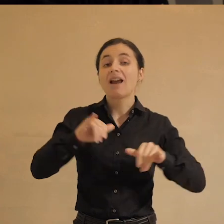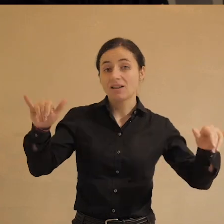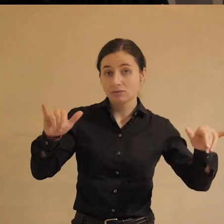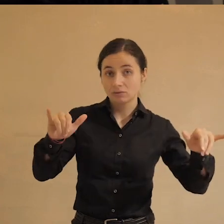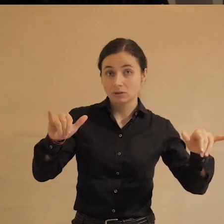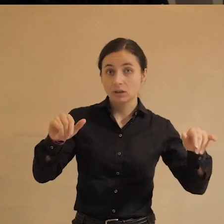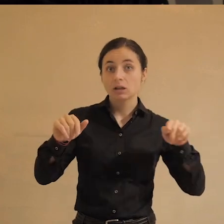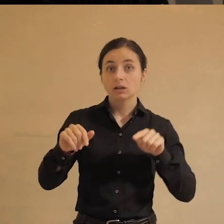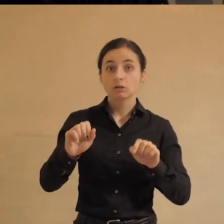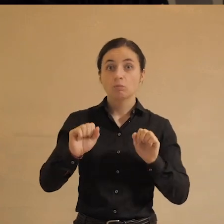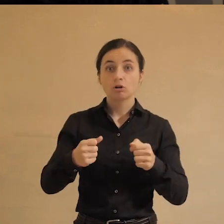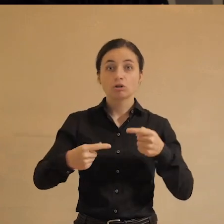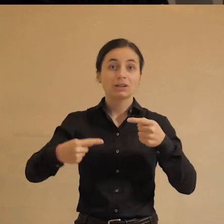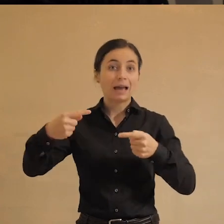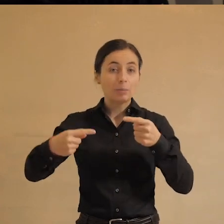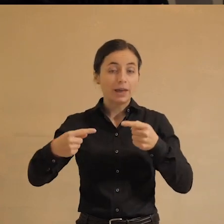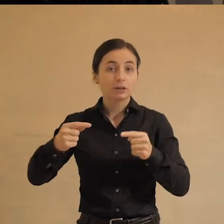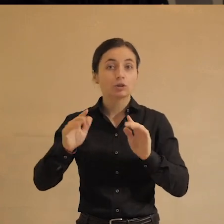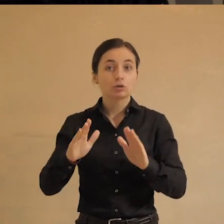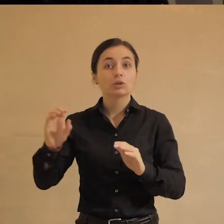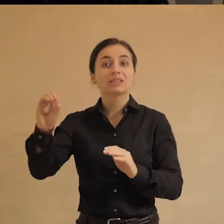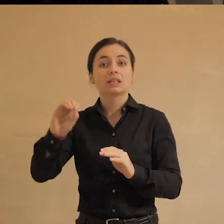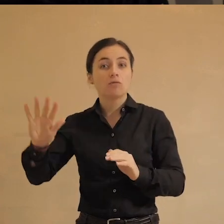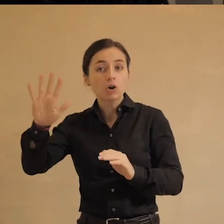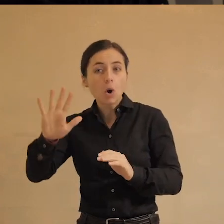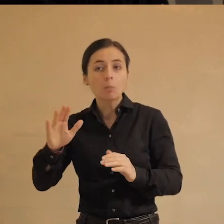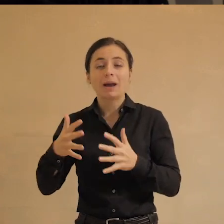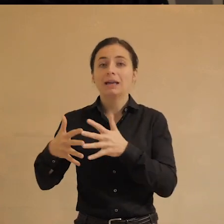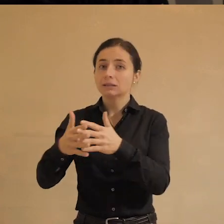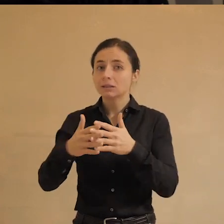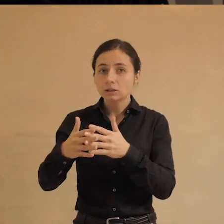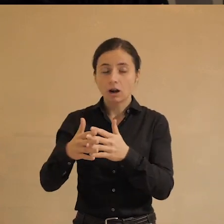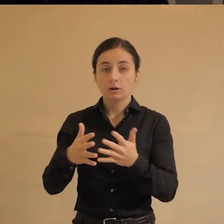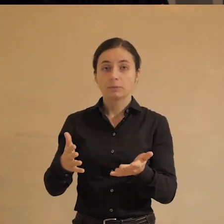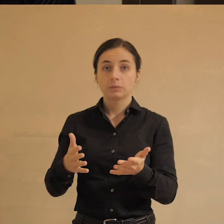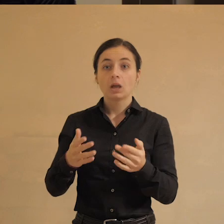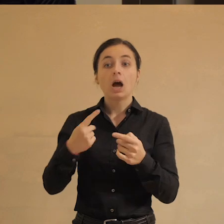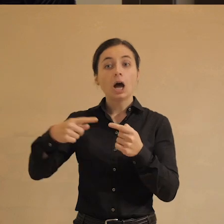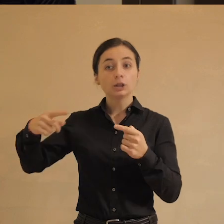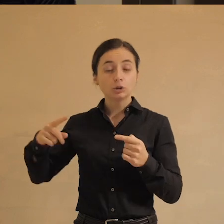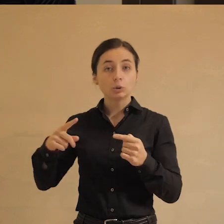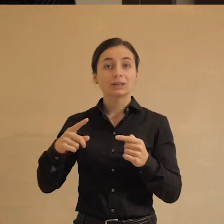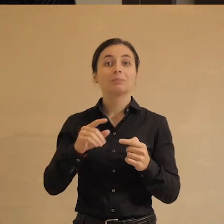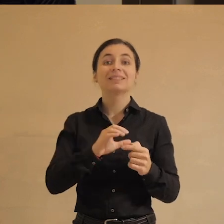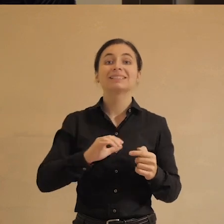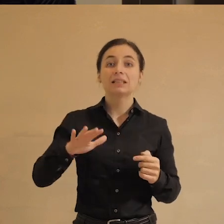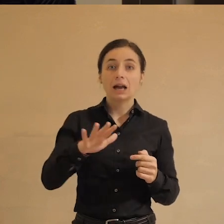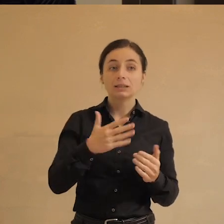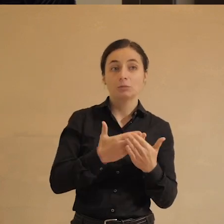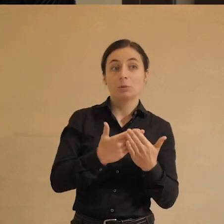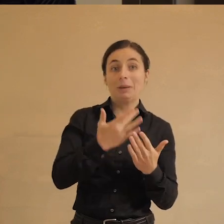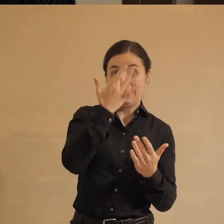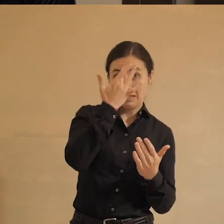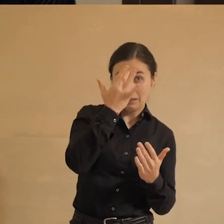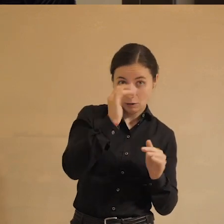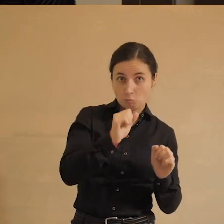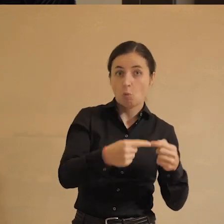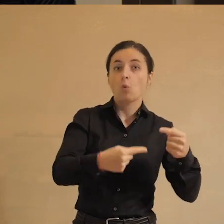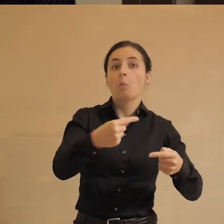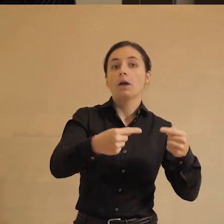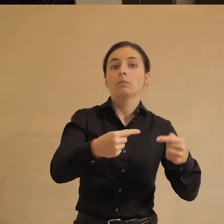В этом отношении мы можем соперничать, опять же, не с Европой и США, не с Германией и Францией, а с другими странами второго мира, с Индией и Китаем.